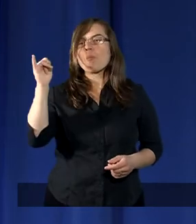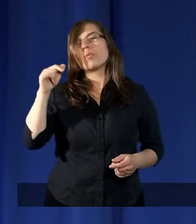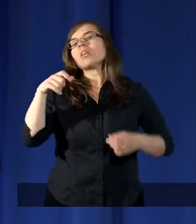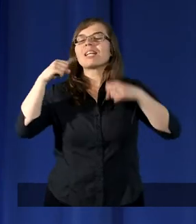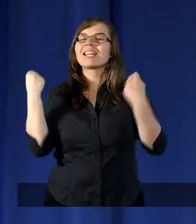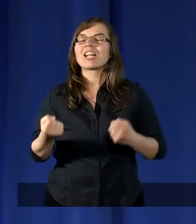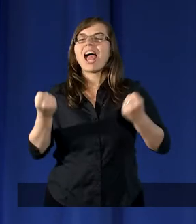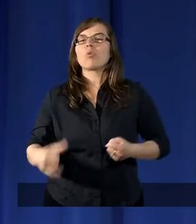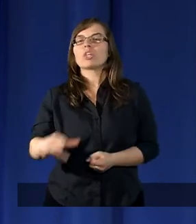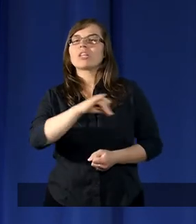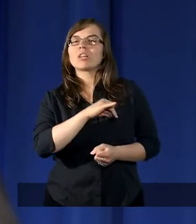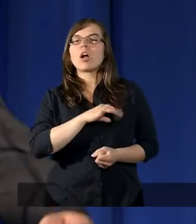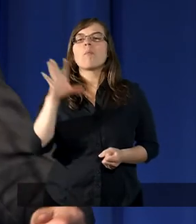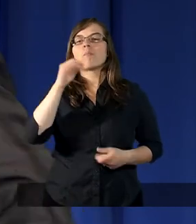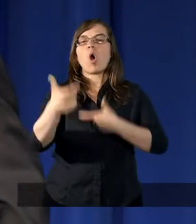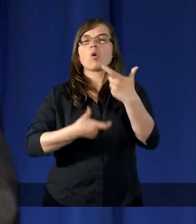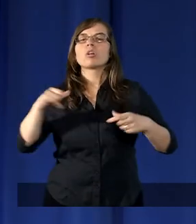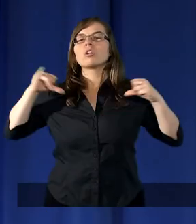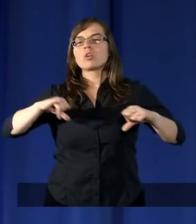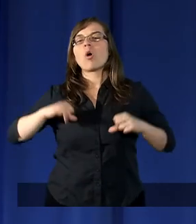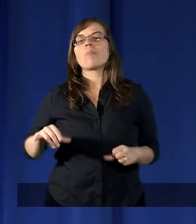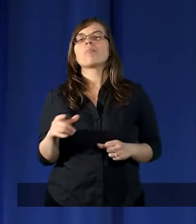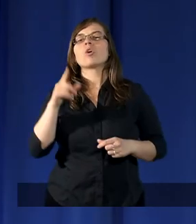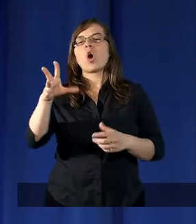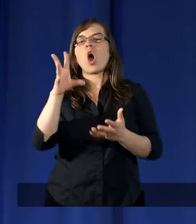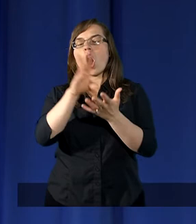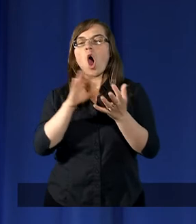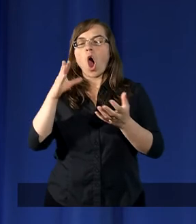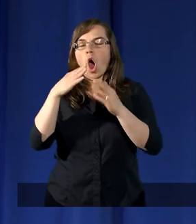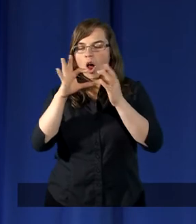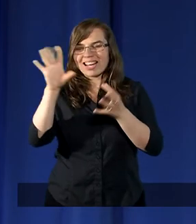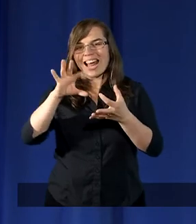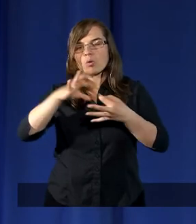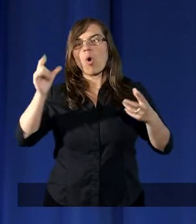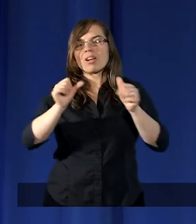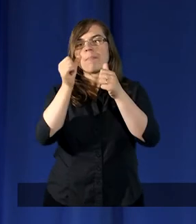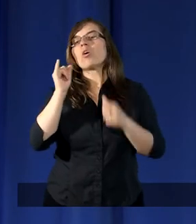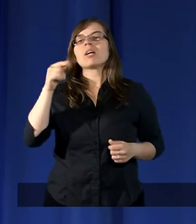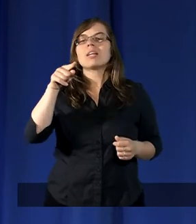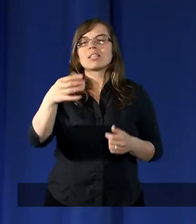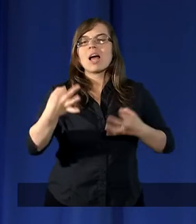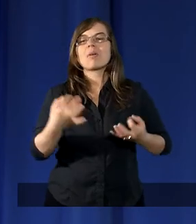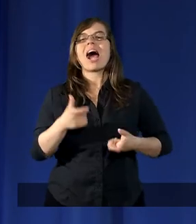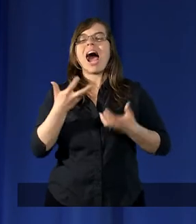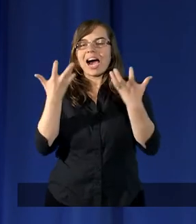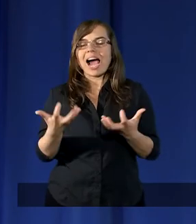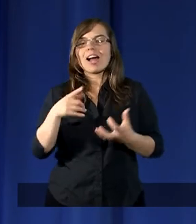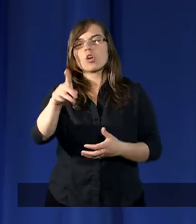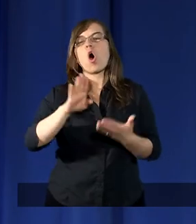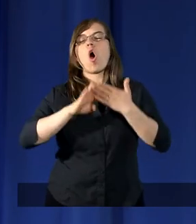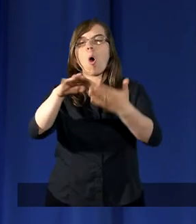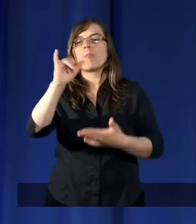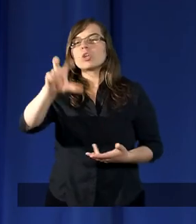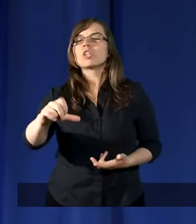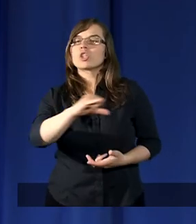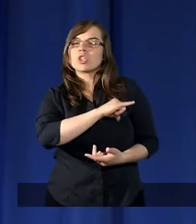ciężki grzech, bo uczynił sobie bogów ze złota. Teraz racz odpuścić ich